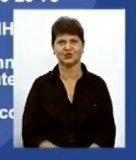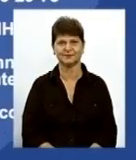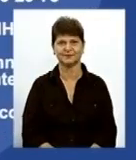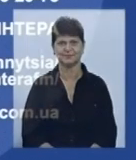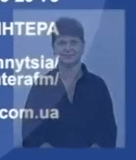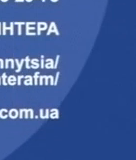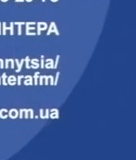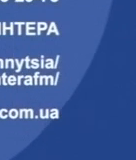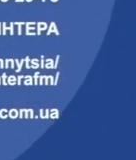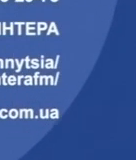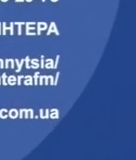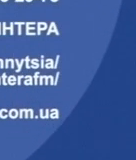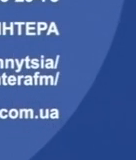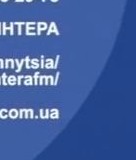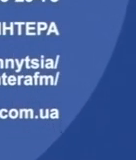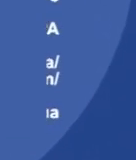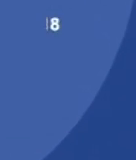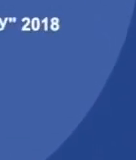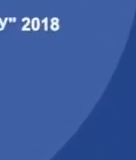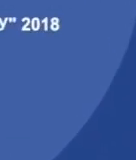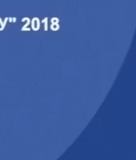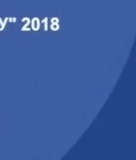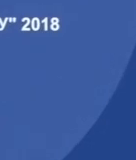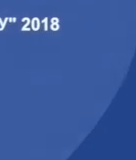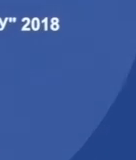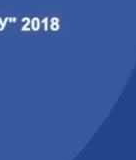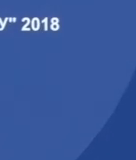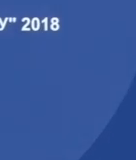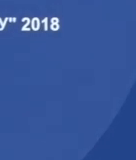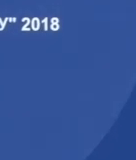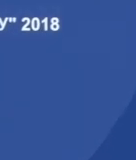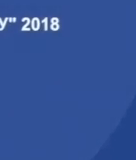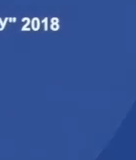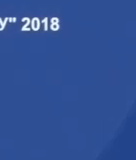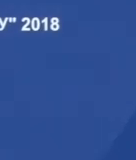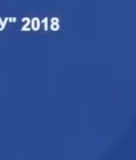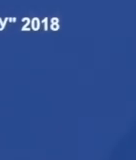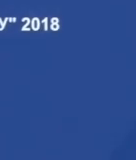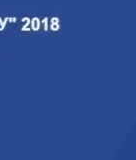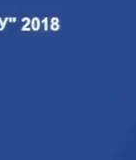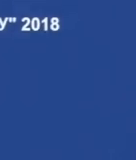перегляд!